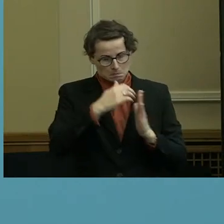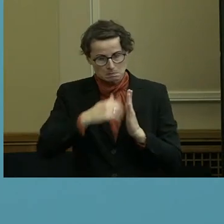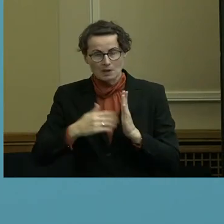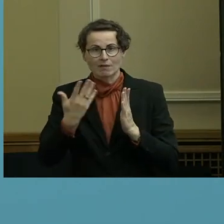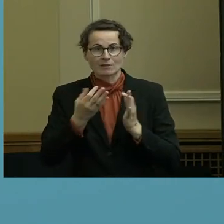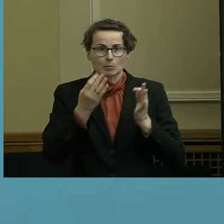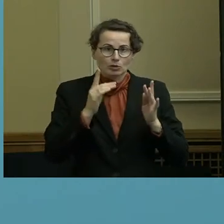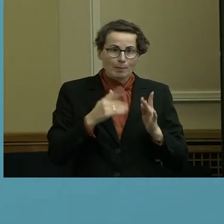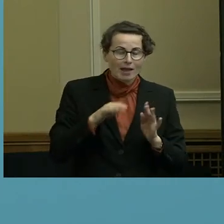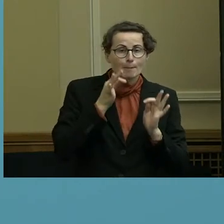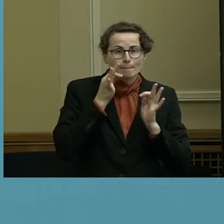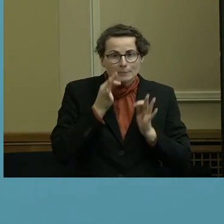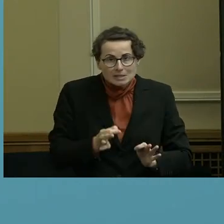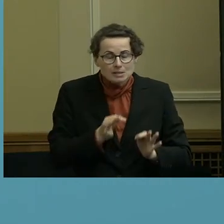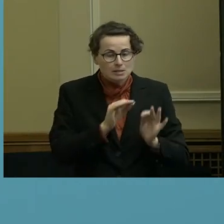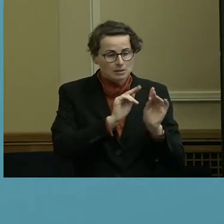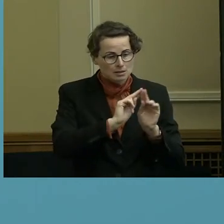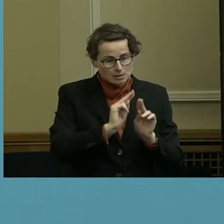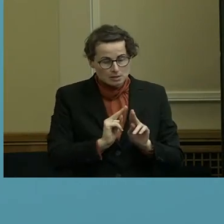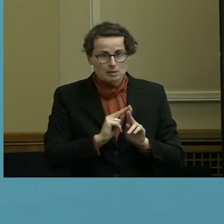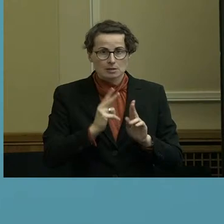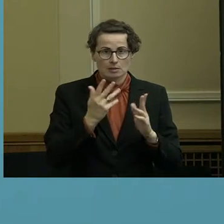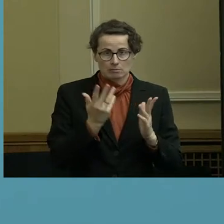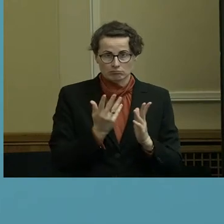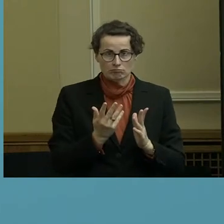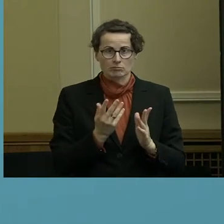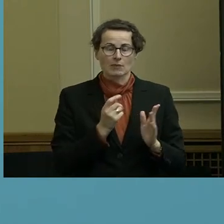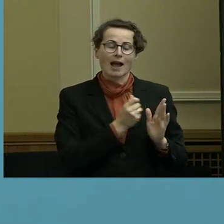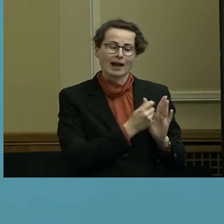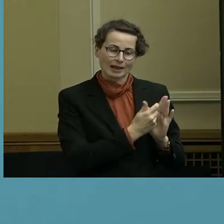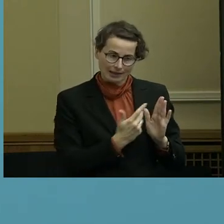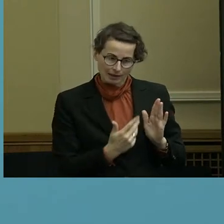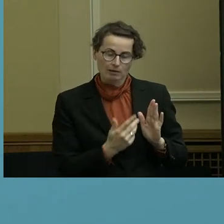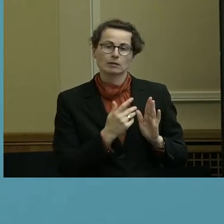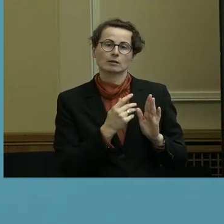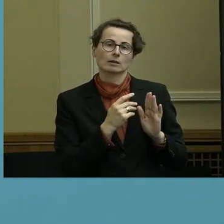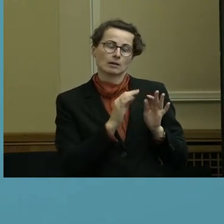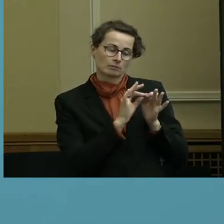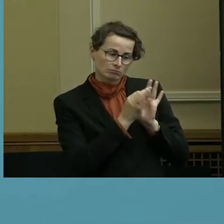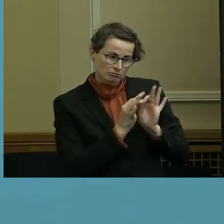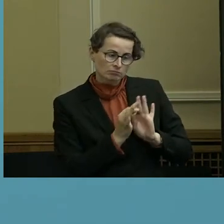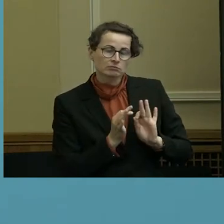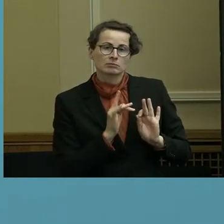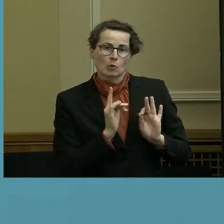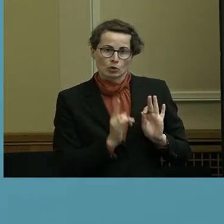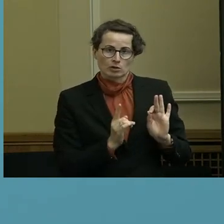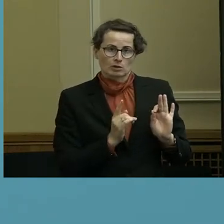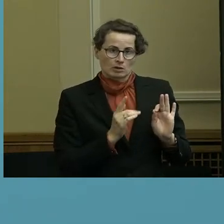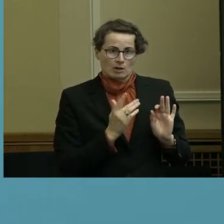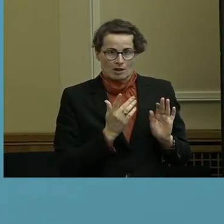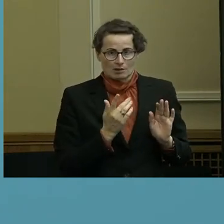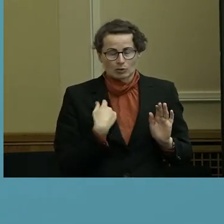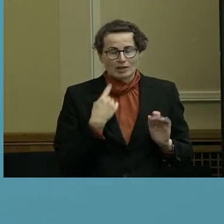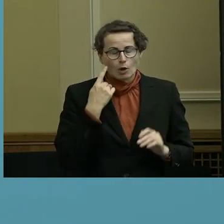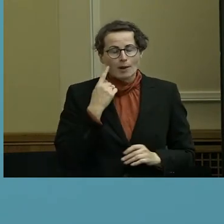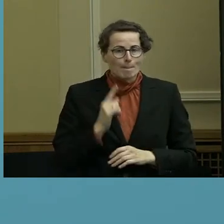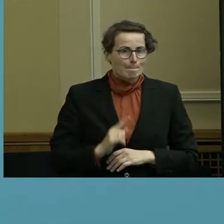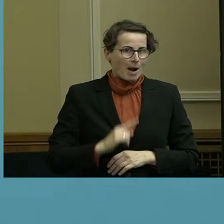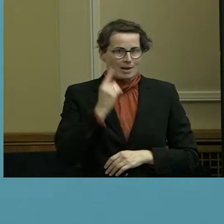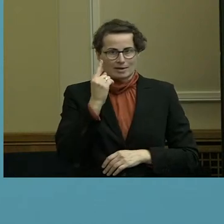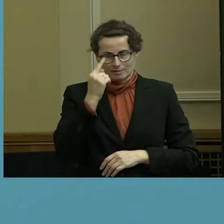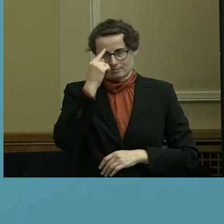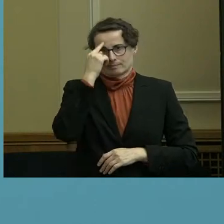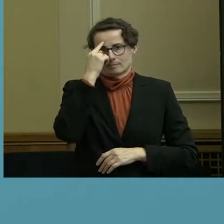präzisiert oder nachgebessert werden. Da gibt es einige Themen, nur das Offenkundigste ist, dass die